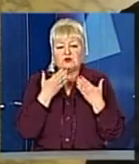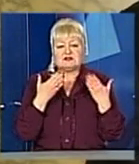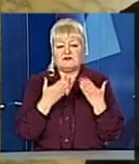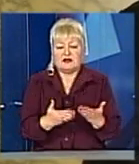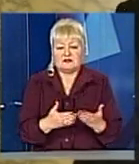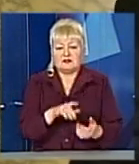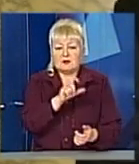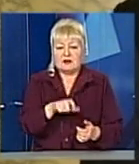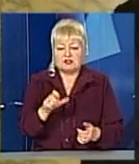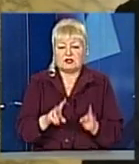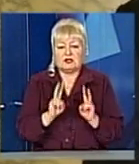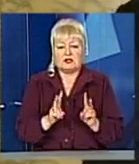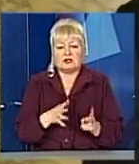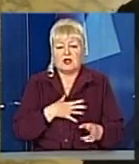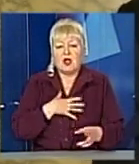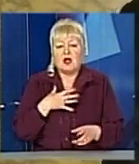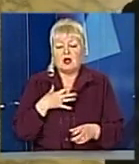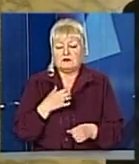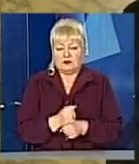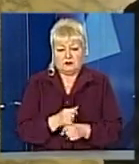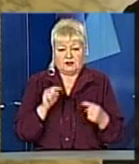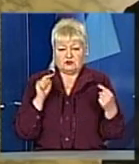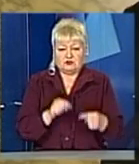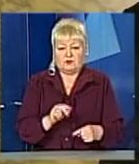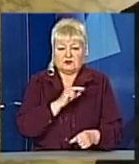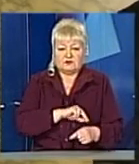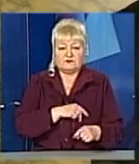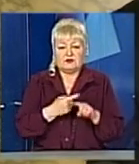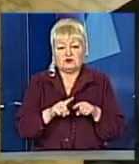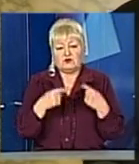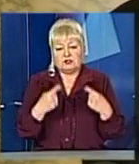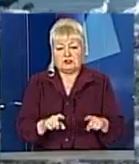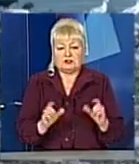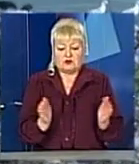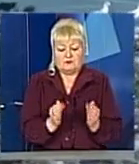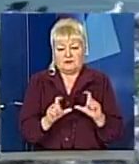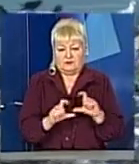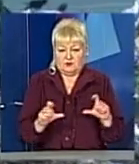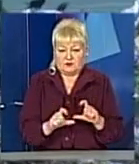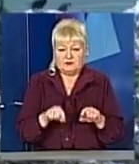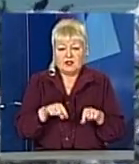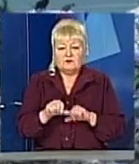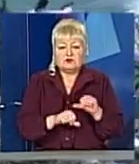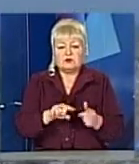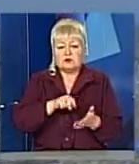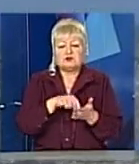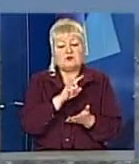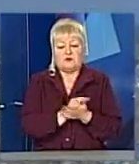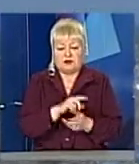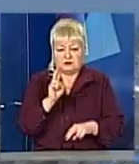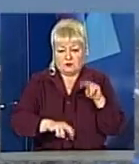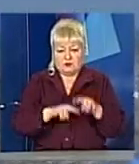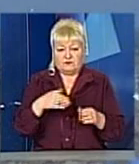мешканців, які категорично проти функціонування тої чи іншої малої артурної форми. В цьому році місто зобов'язане почати